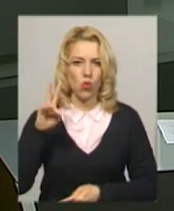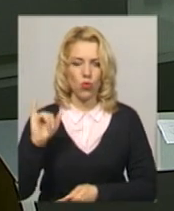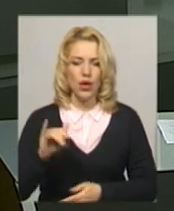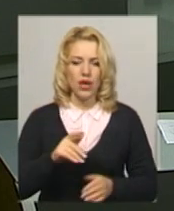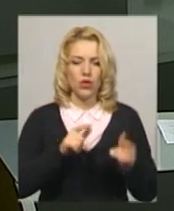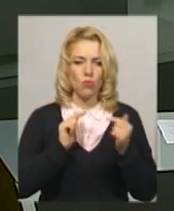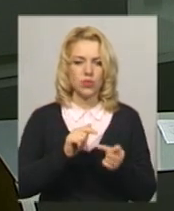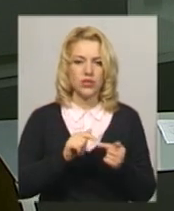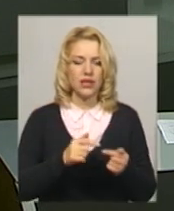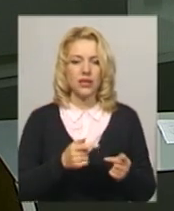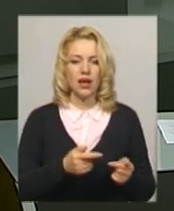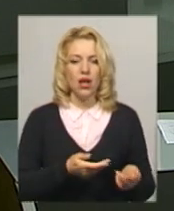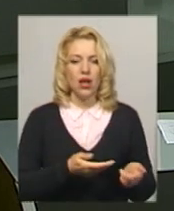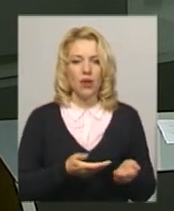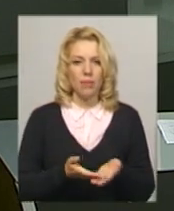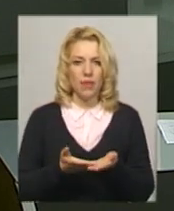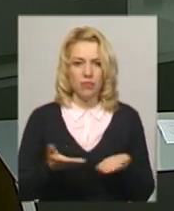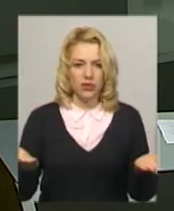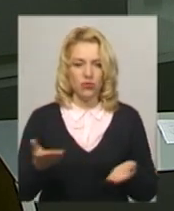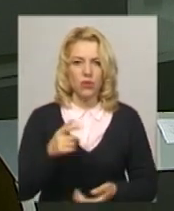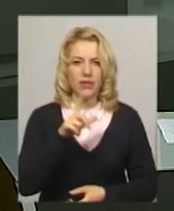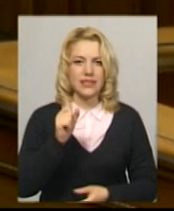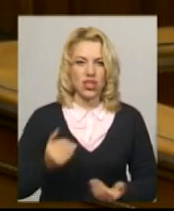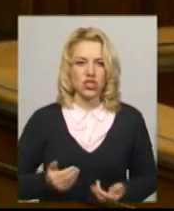платформи «За життя». Подробиці далі у сюжеті.